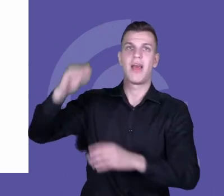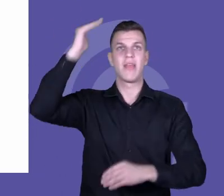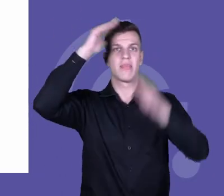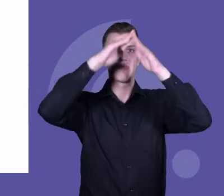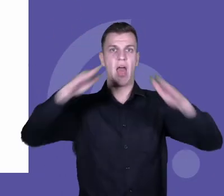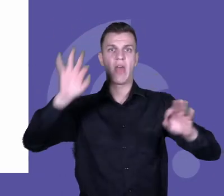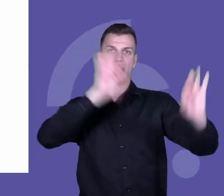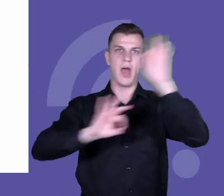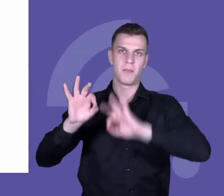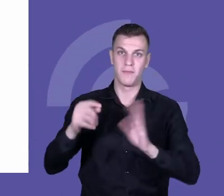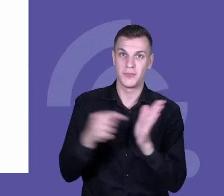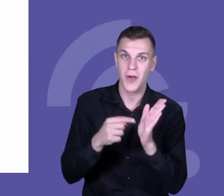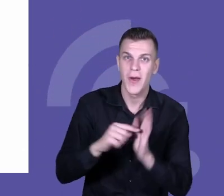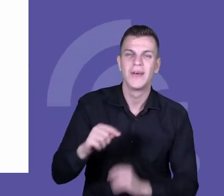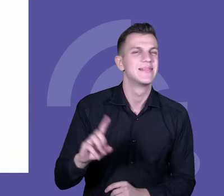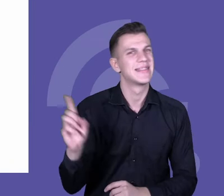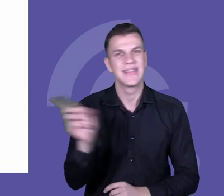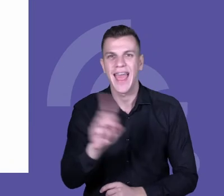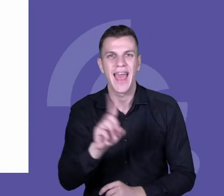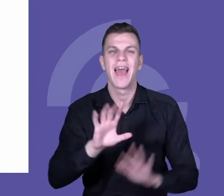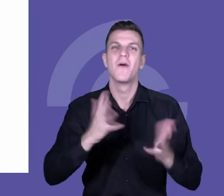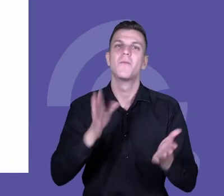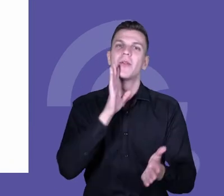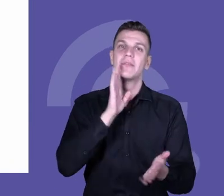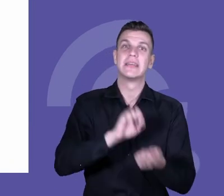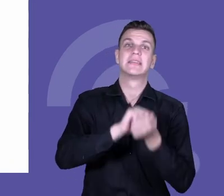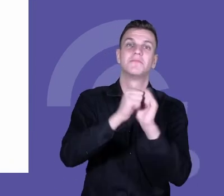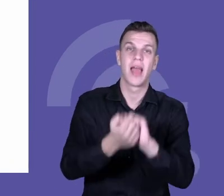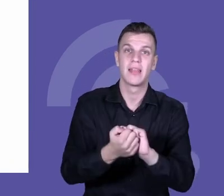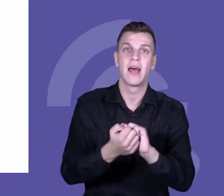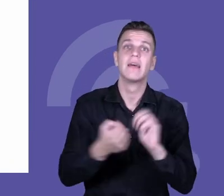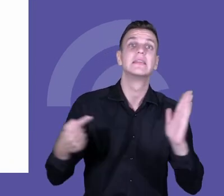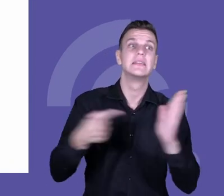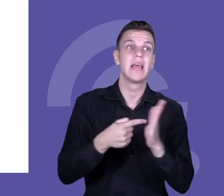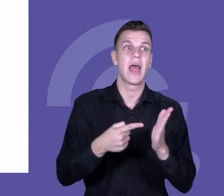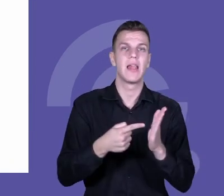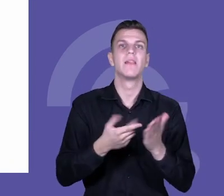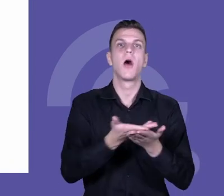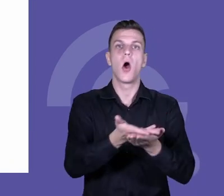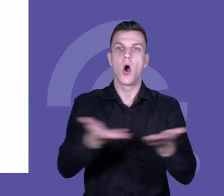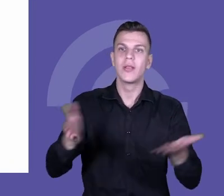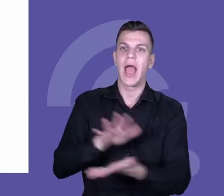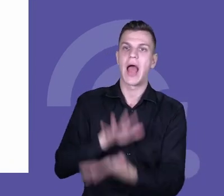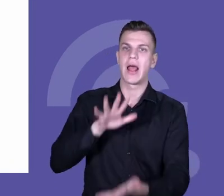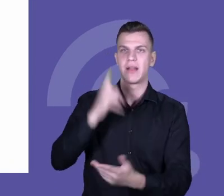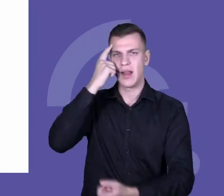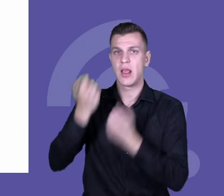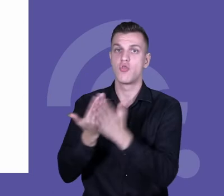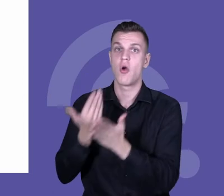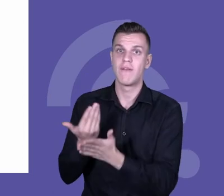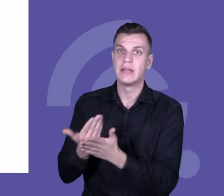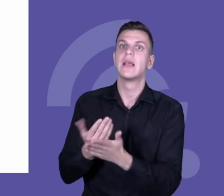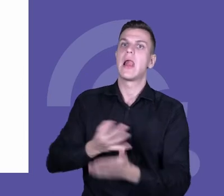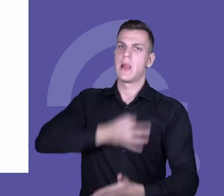zmiana i przystosowanie przestrzeni, żeby łatwiej było w sposób świadomy kształcić kompetencje proinnowacyjne. I naprawdę w wielu szkołach